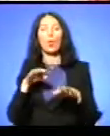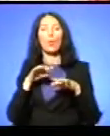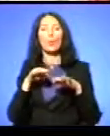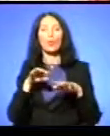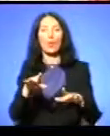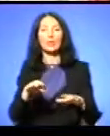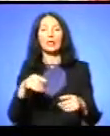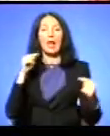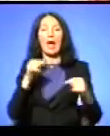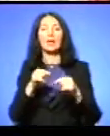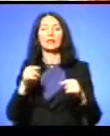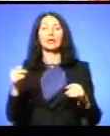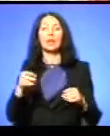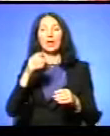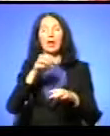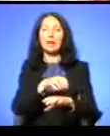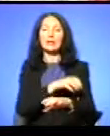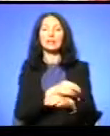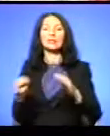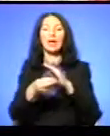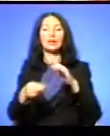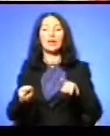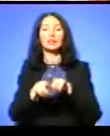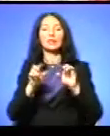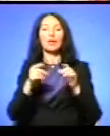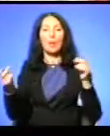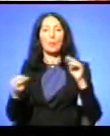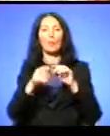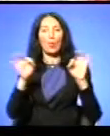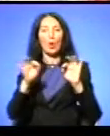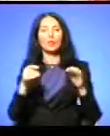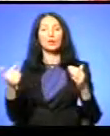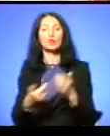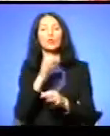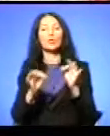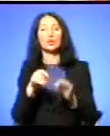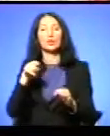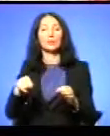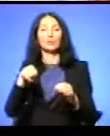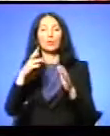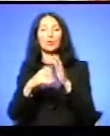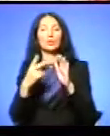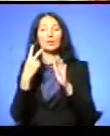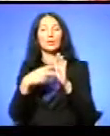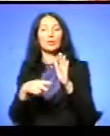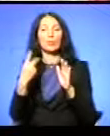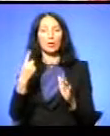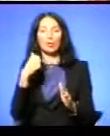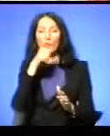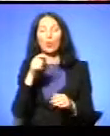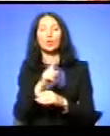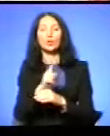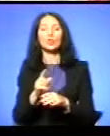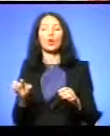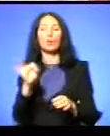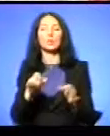антирадянської агітації та пропаганди Знову засуджений 13 квітня 1971 року Тернопільським обласним судом